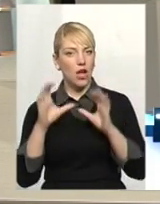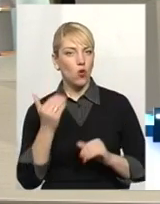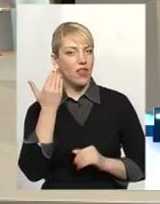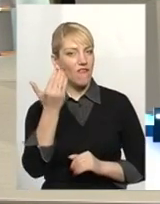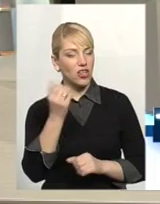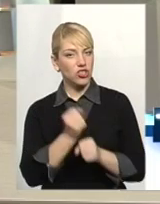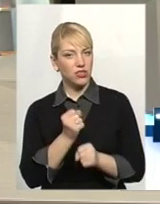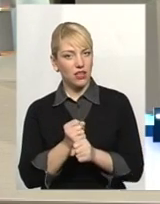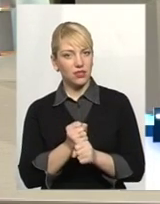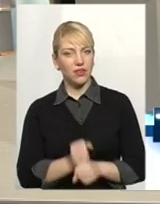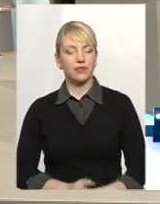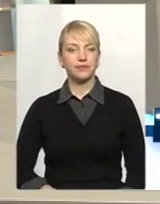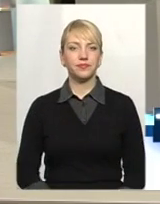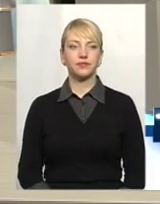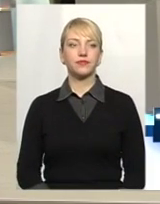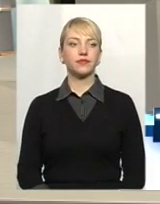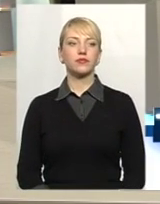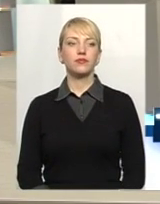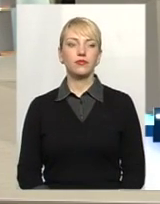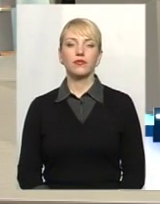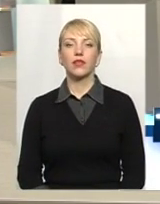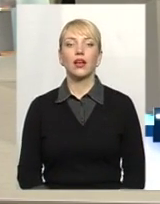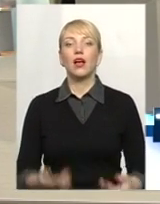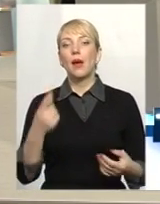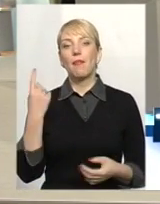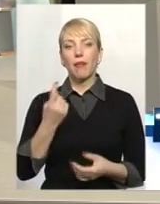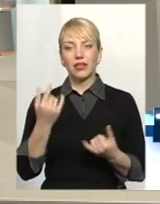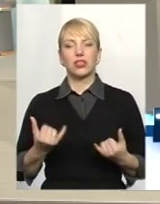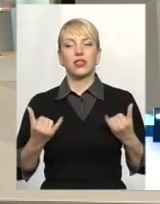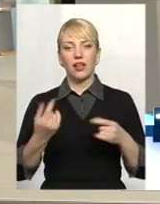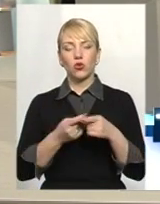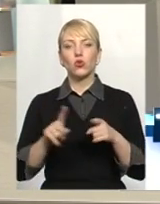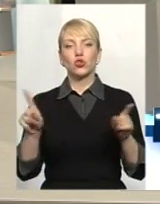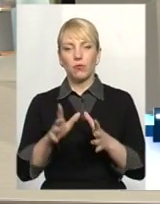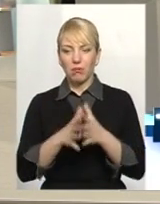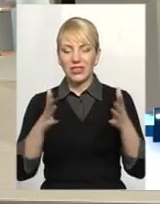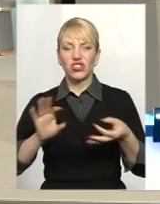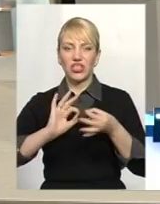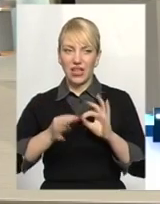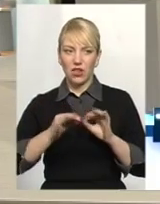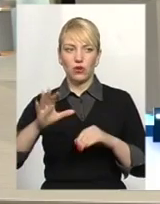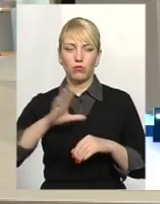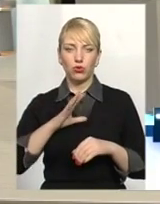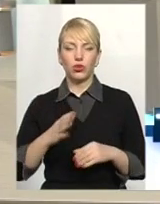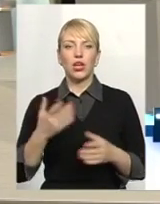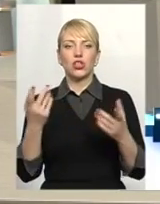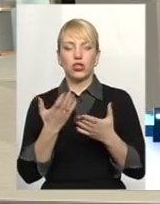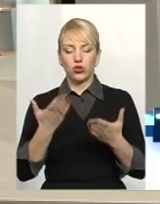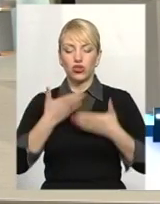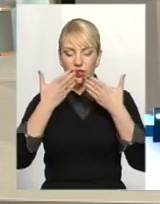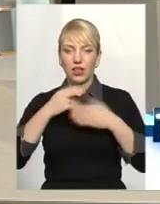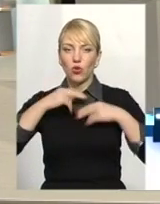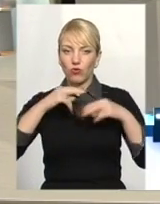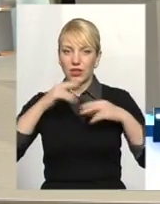дійсні? Ну, перше, для того, щоб, якщо вже більш детально, якщо читати